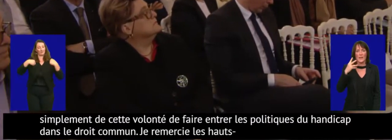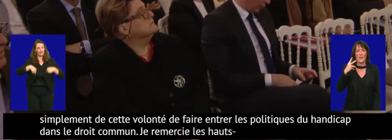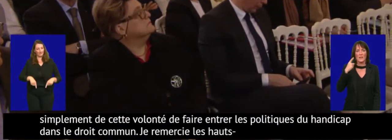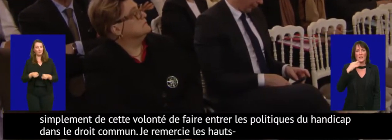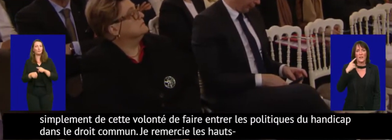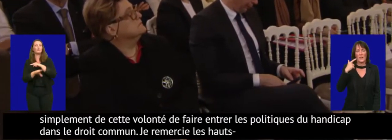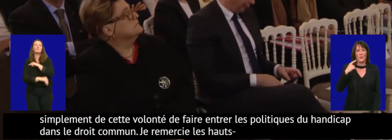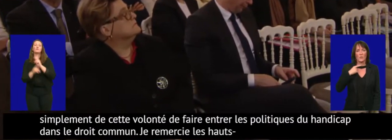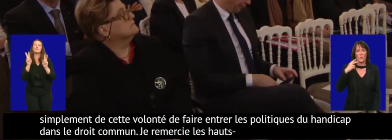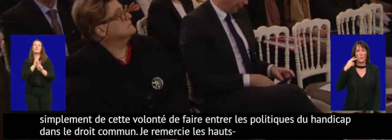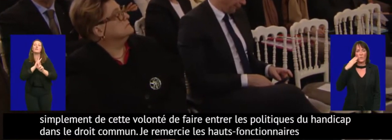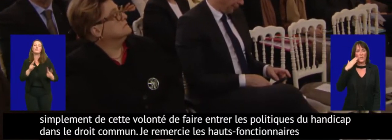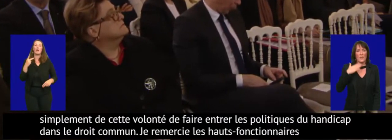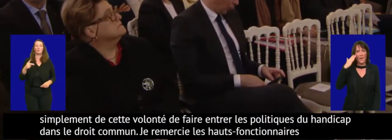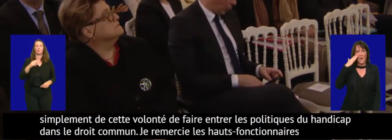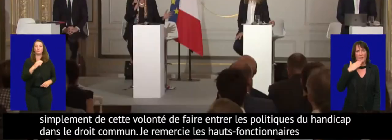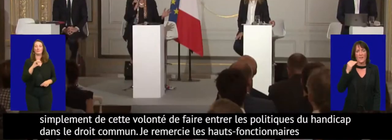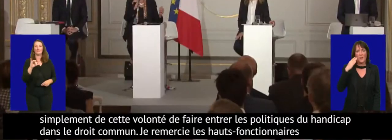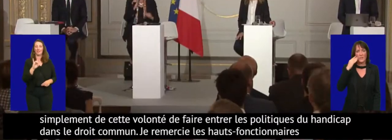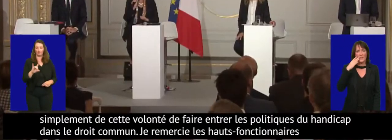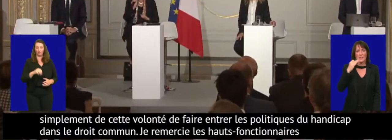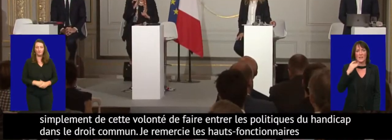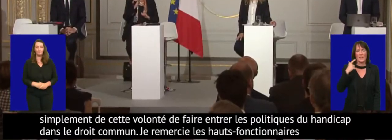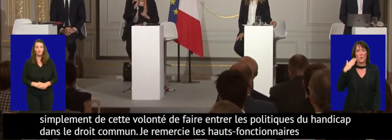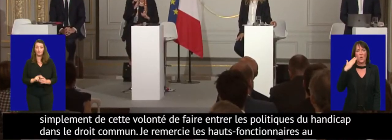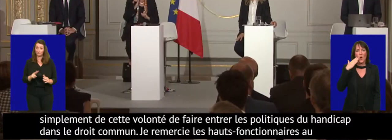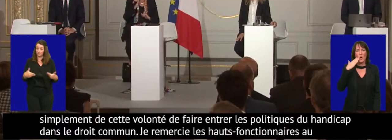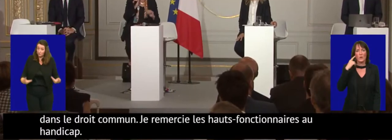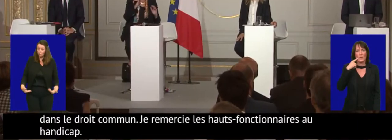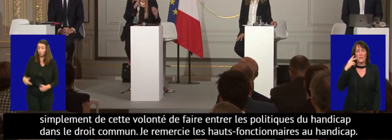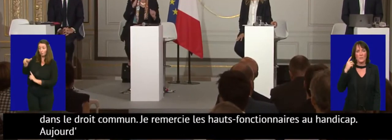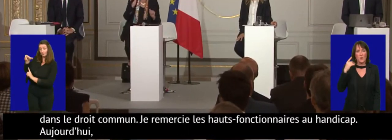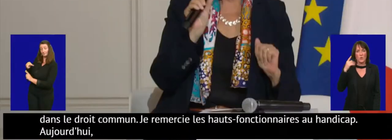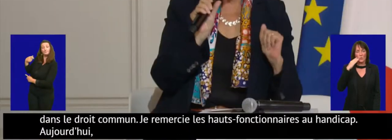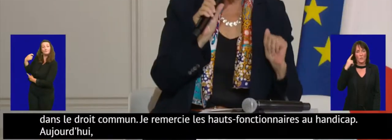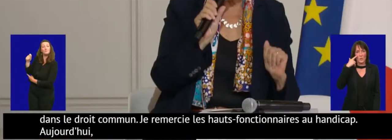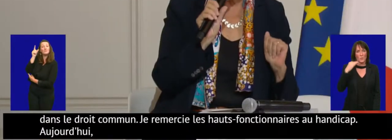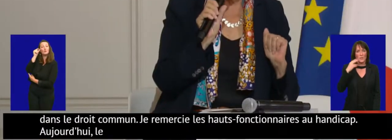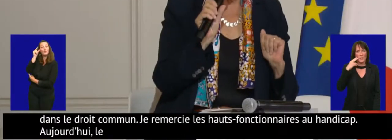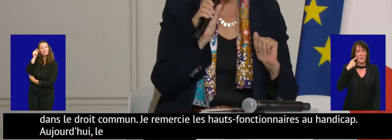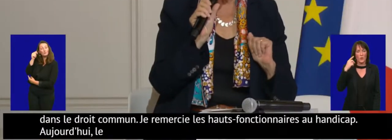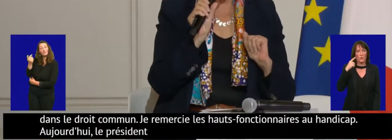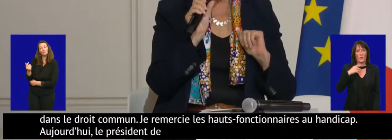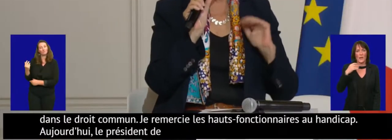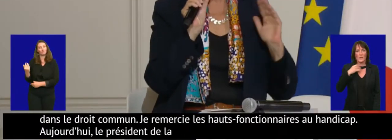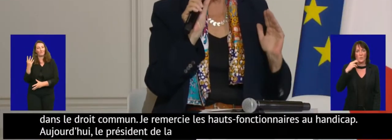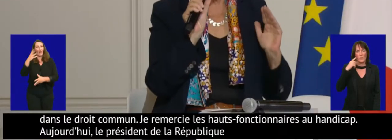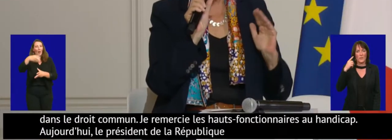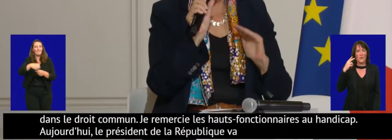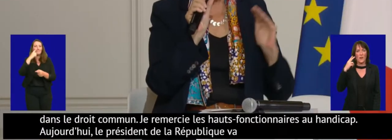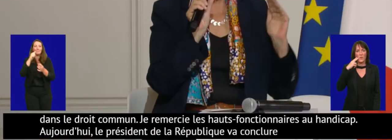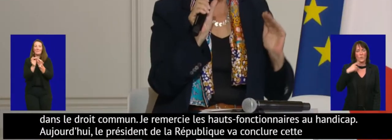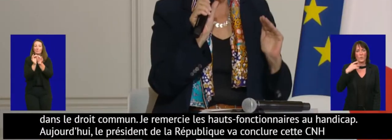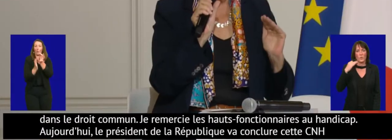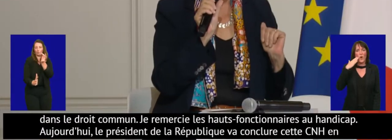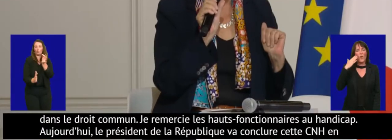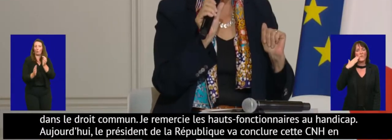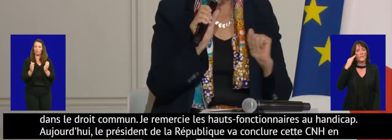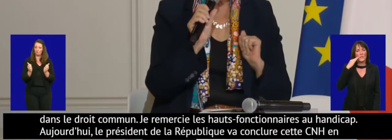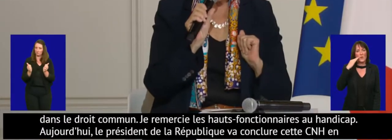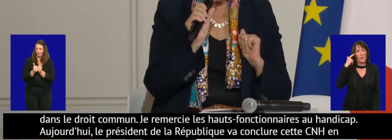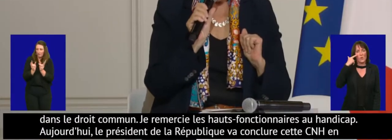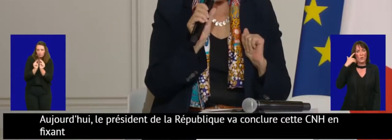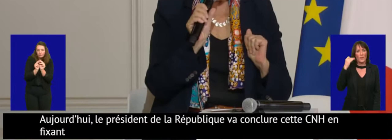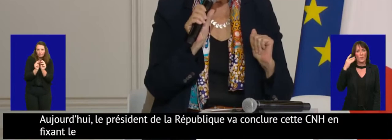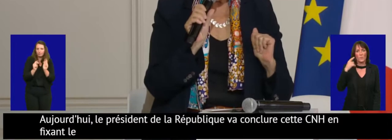interministériel au handicap. Alors, aujourd'hui, le président de la République va conclure cette CNH en fixant le cadre pour les années à venir.